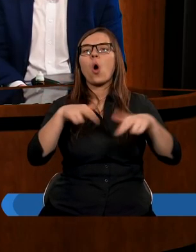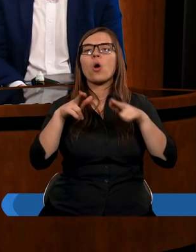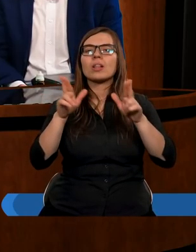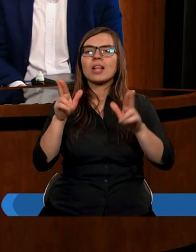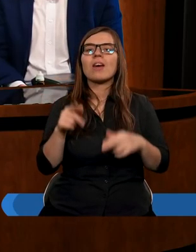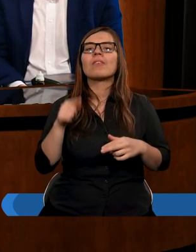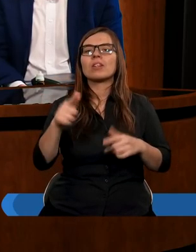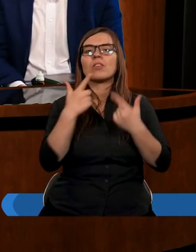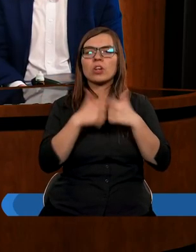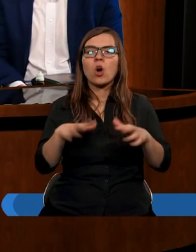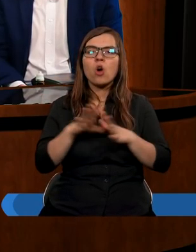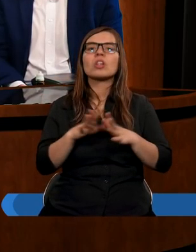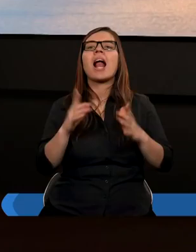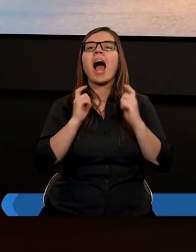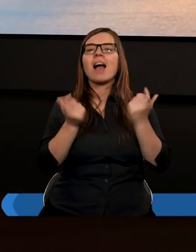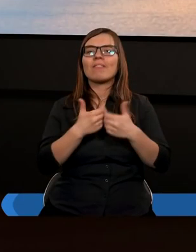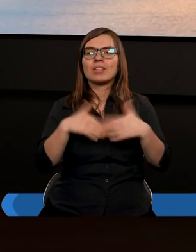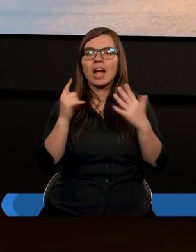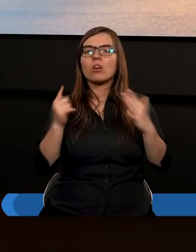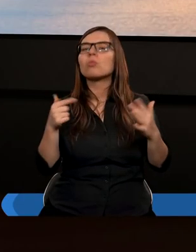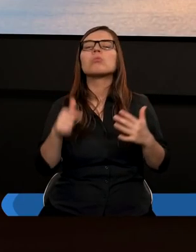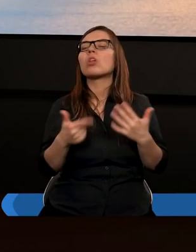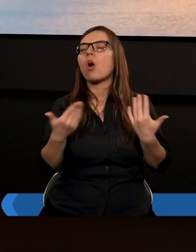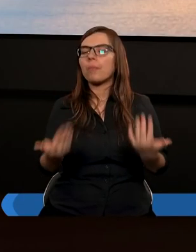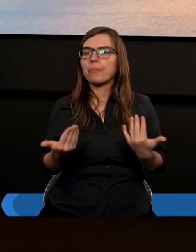w Kościele Adwentystów, to